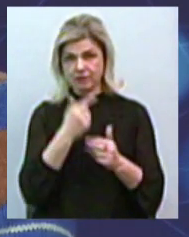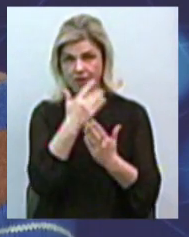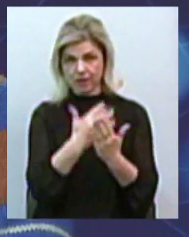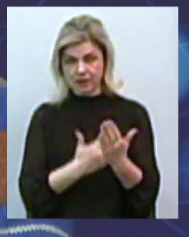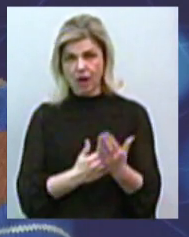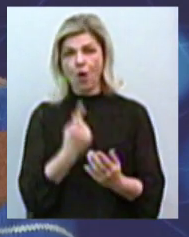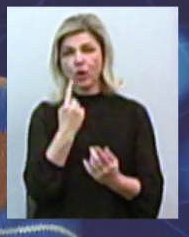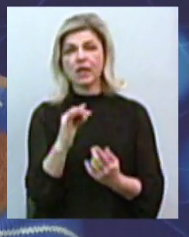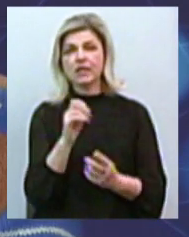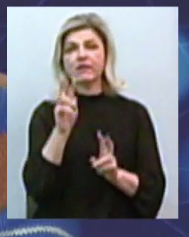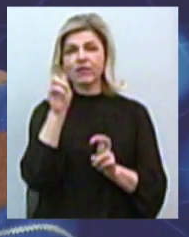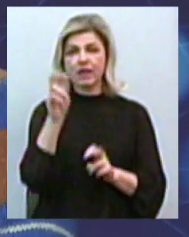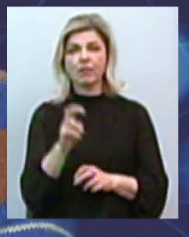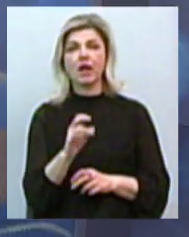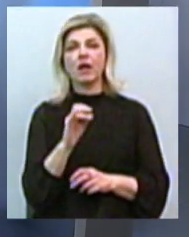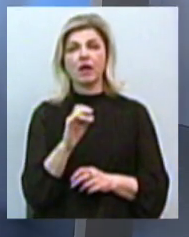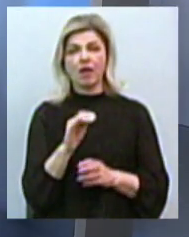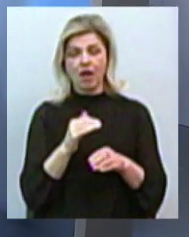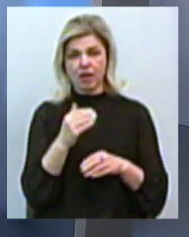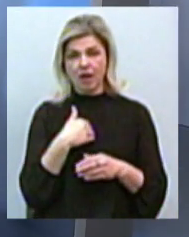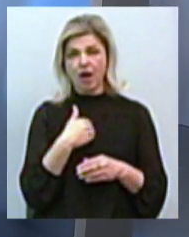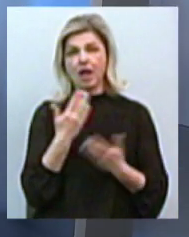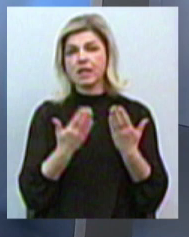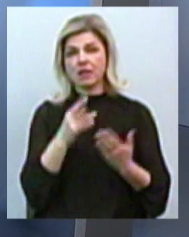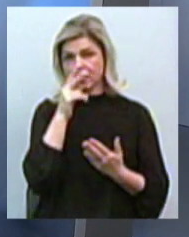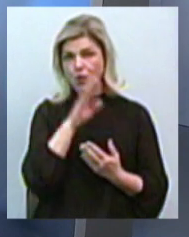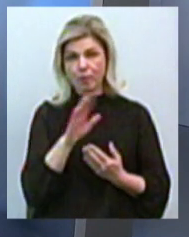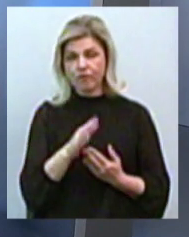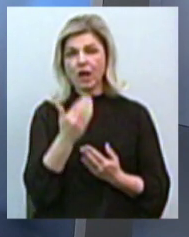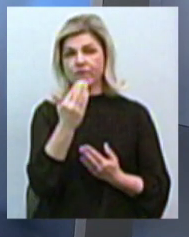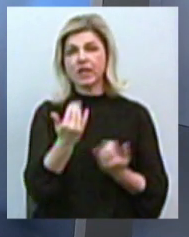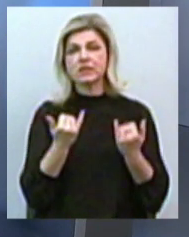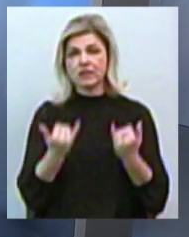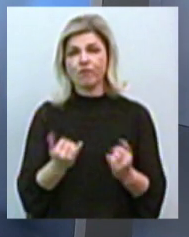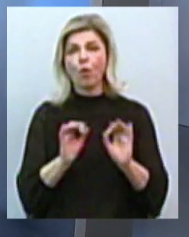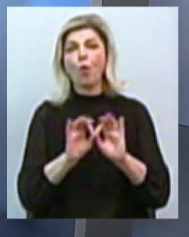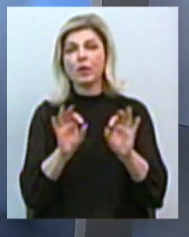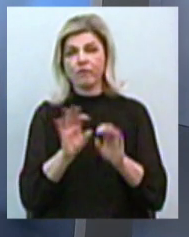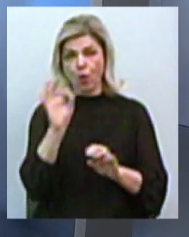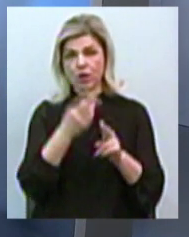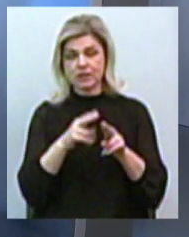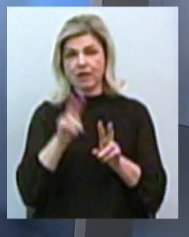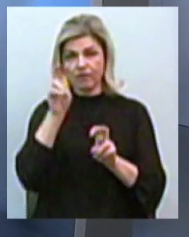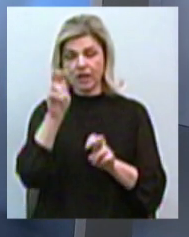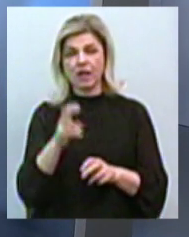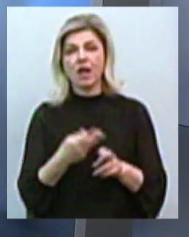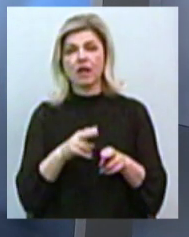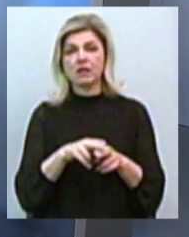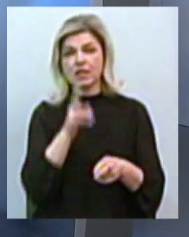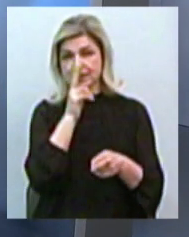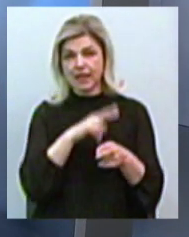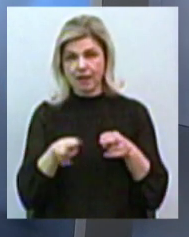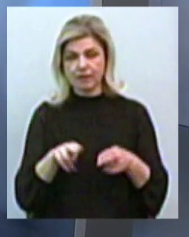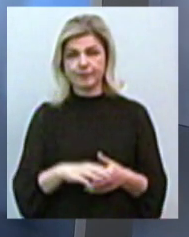Industries. Якщо не помиляюся, ви сьогодні вже про цю компанію розповідали виданню «Цензор», що це компанія Юсуфова, яка взагалі зникла.